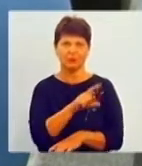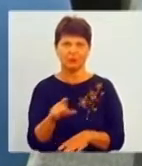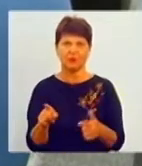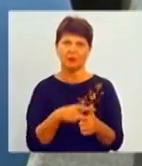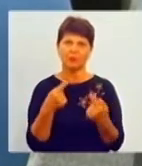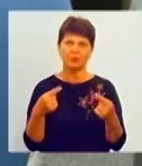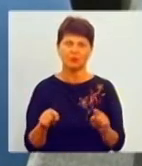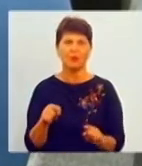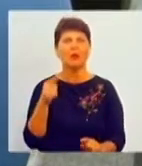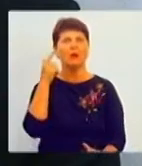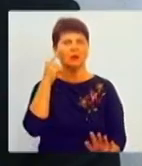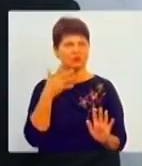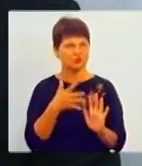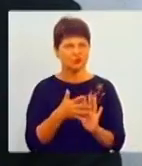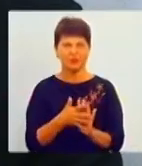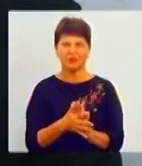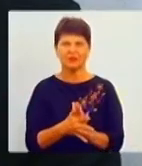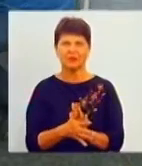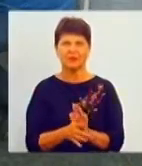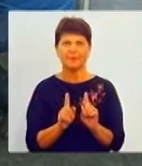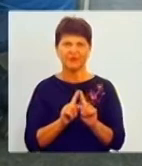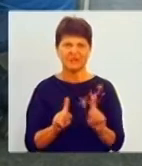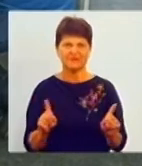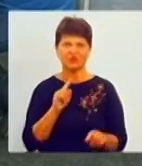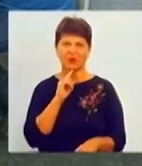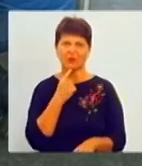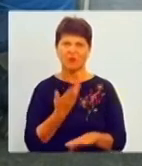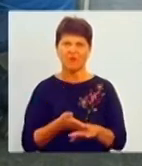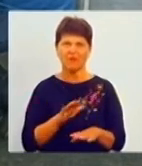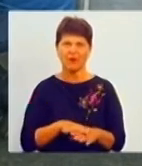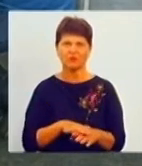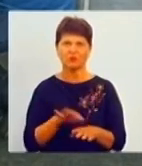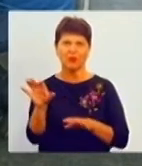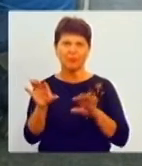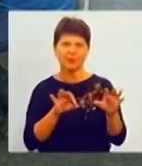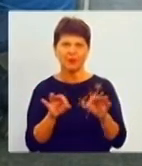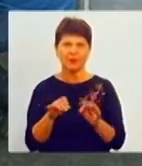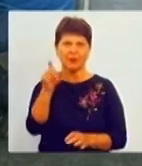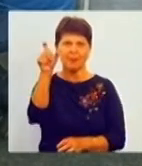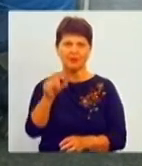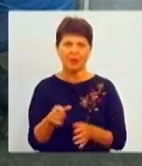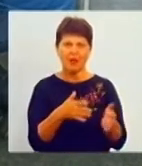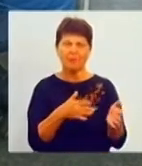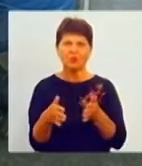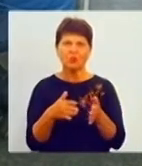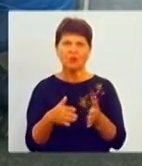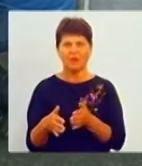питання? Розумієте, надзвичайно важко підібрати персонал, підготувати цей персонал.